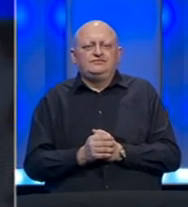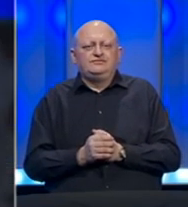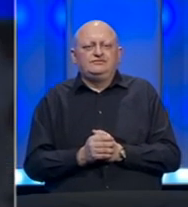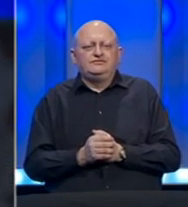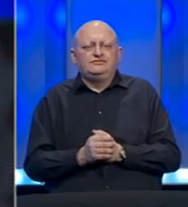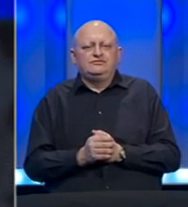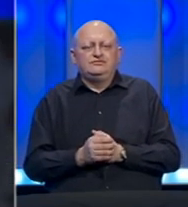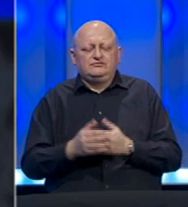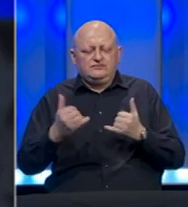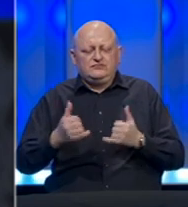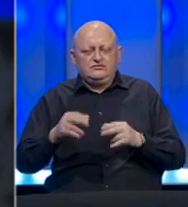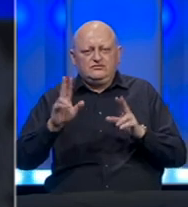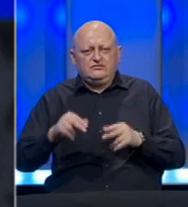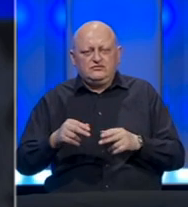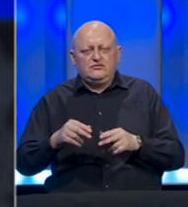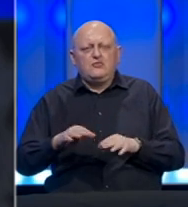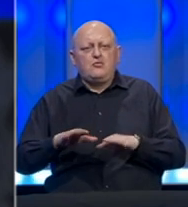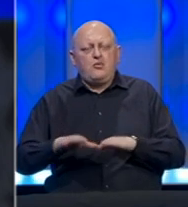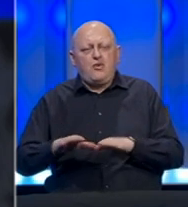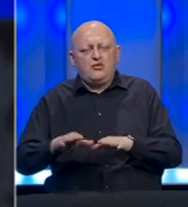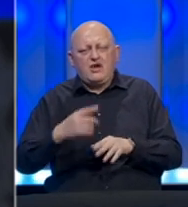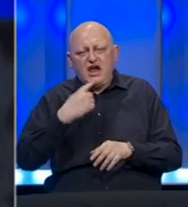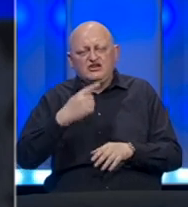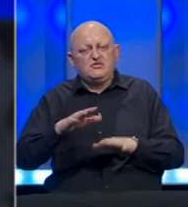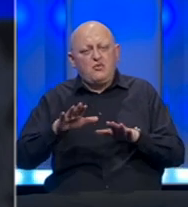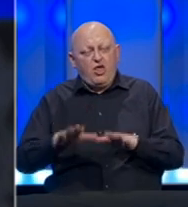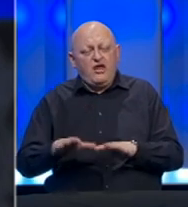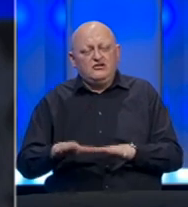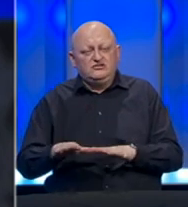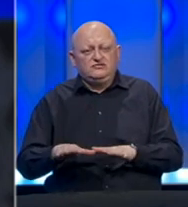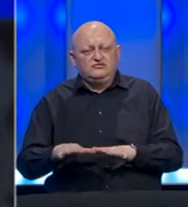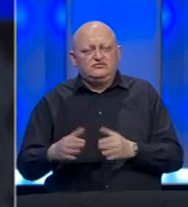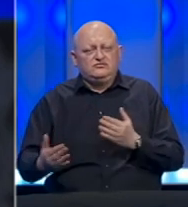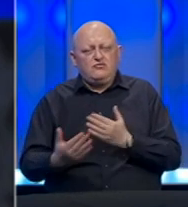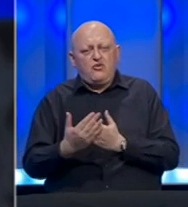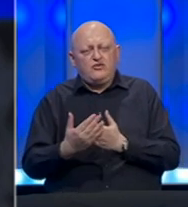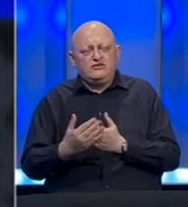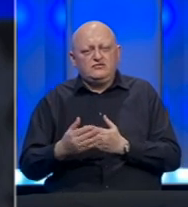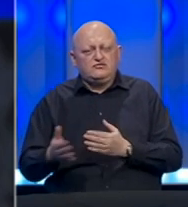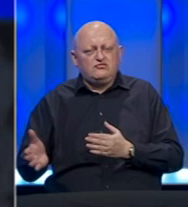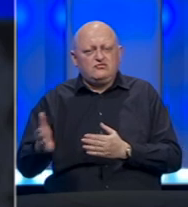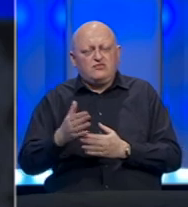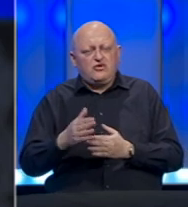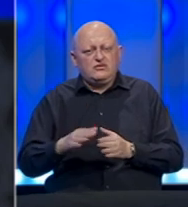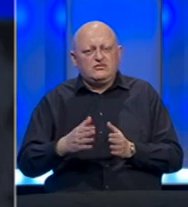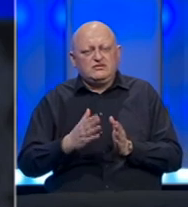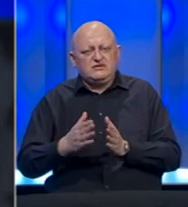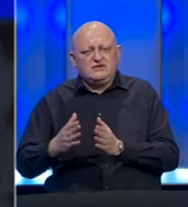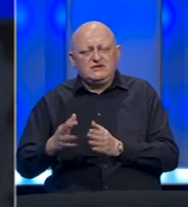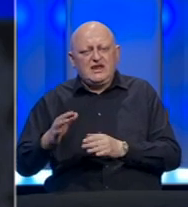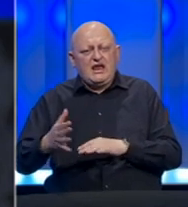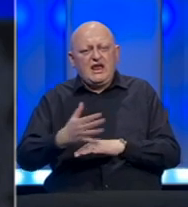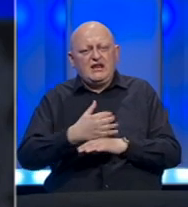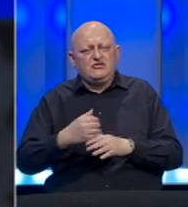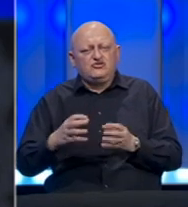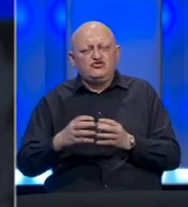Sada možemo postupno, naglašavam postupno, ponovno pokrenuti niz gospodarskih